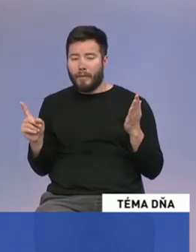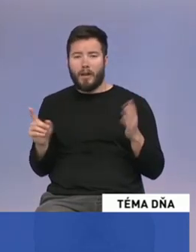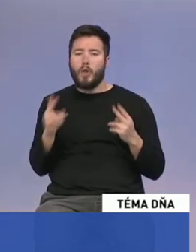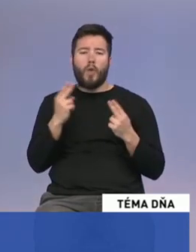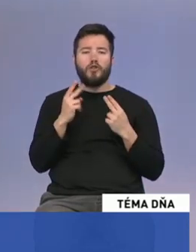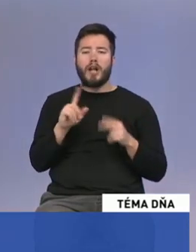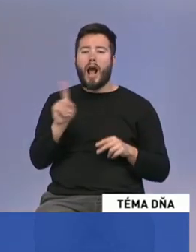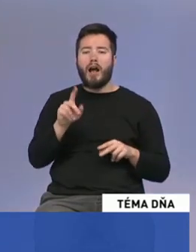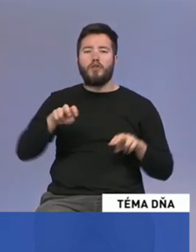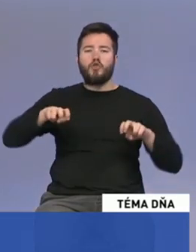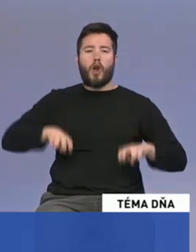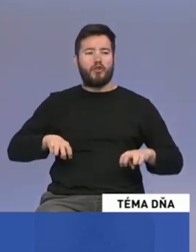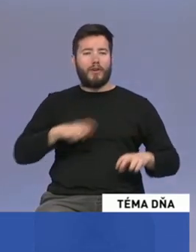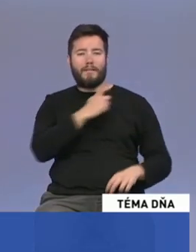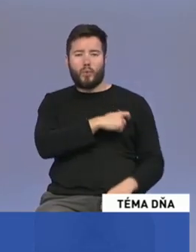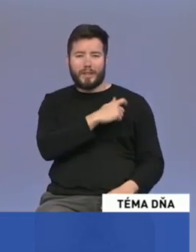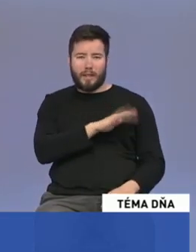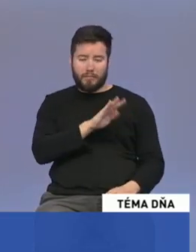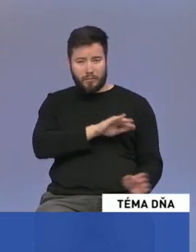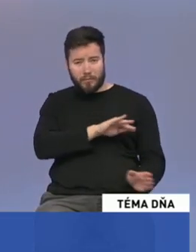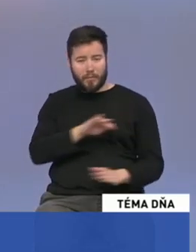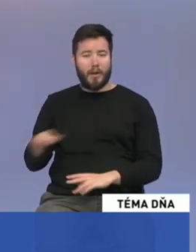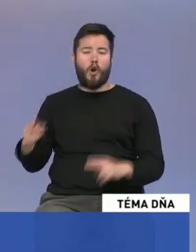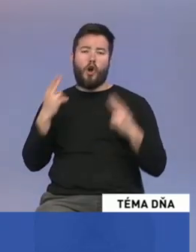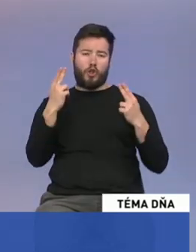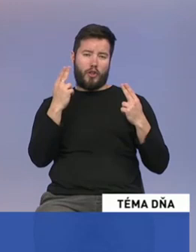hodnoty. teda samozrejme,